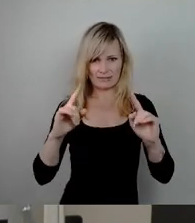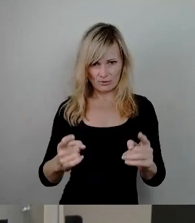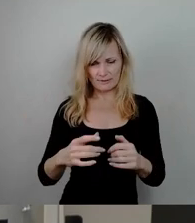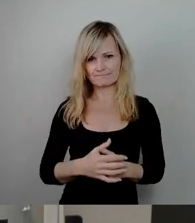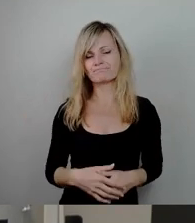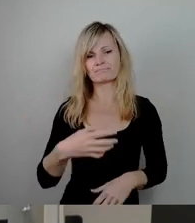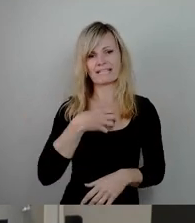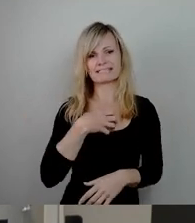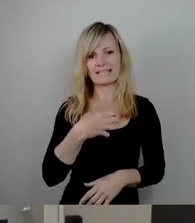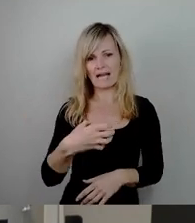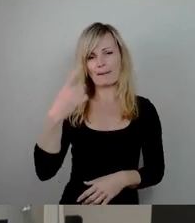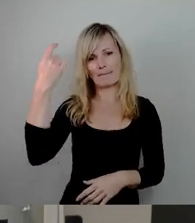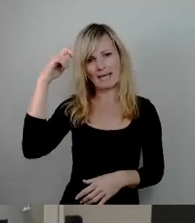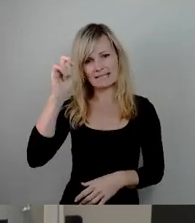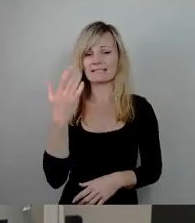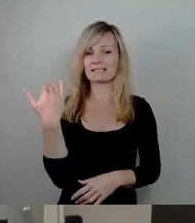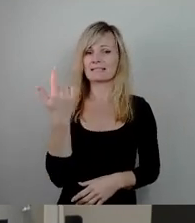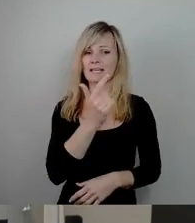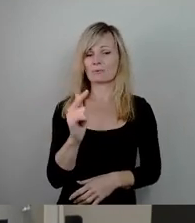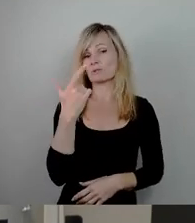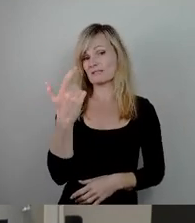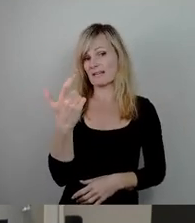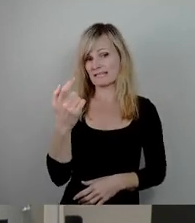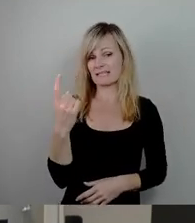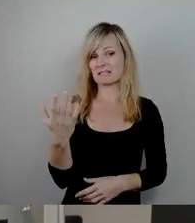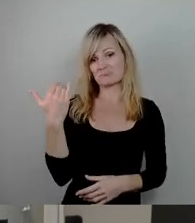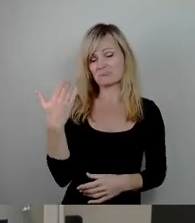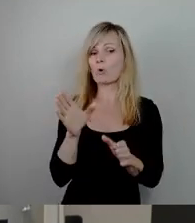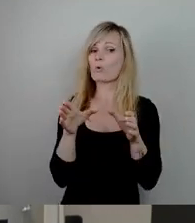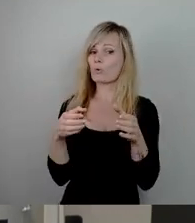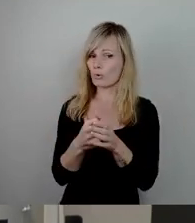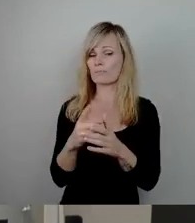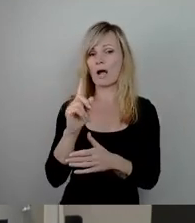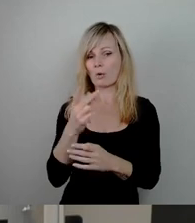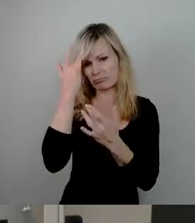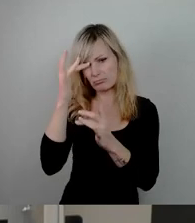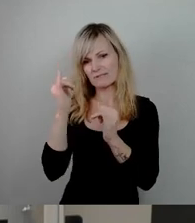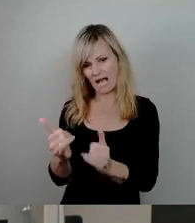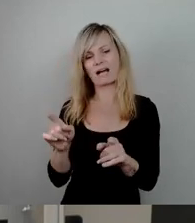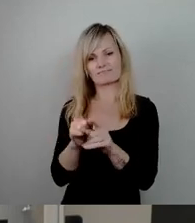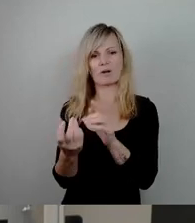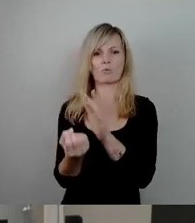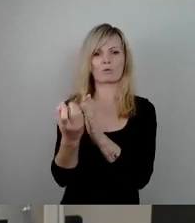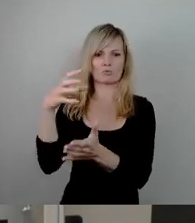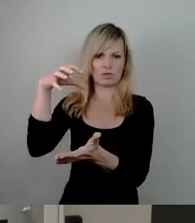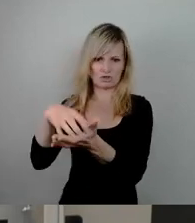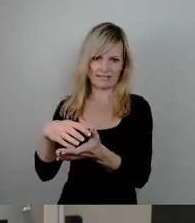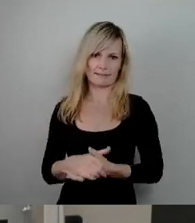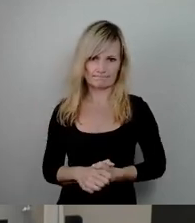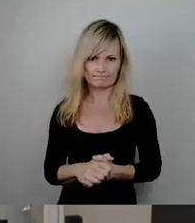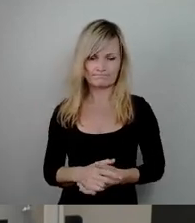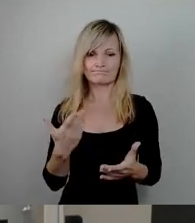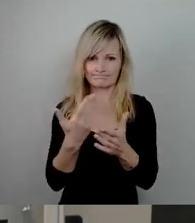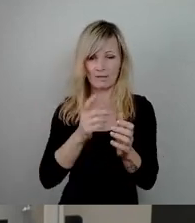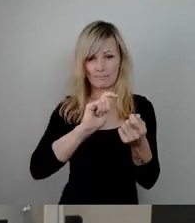2020 auch Clubs dann als Kulturstätten anerkannt, mit der jetzt laufenden Novellierung, soll das